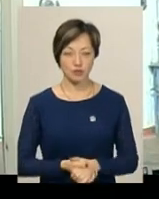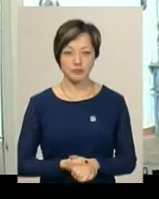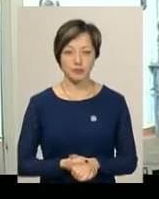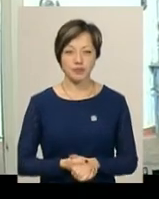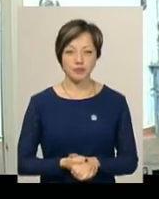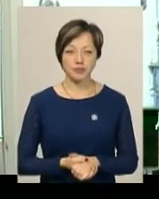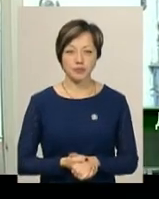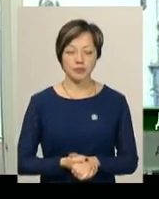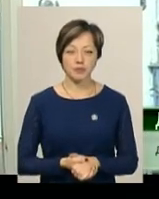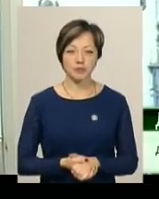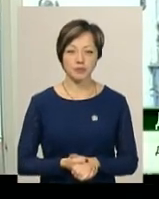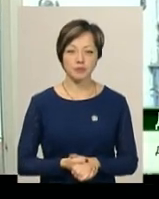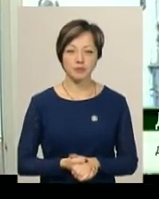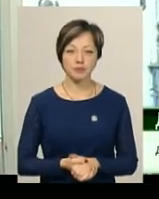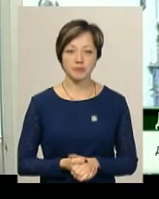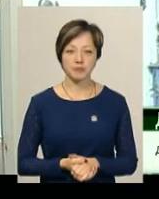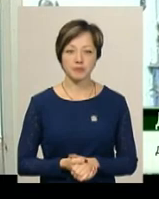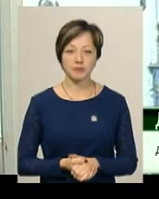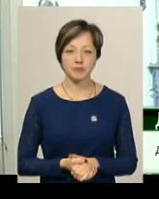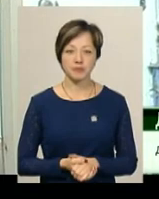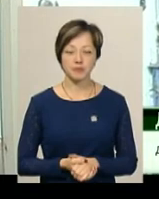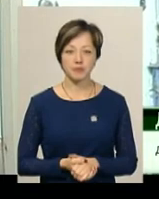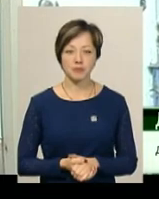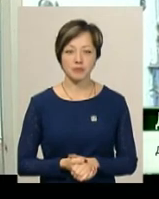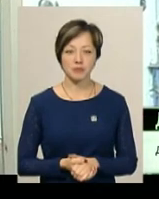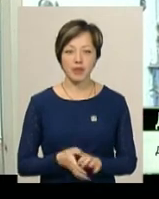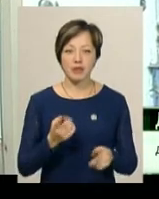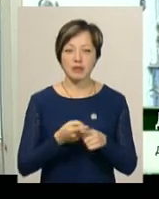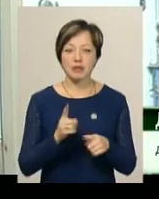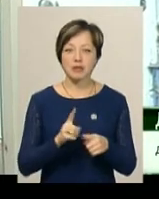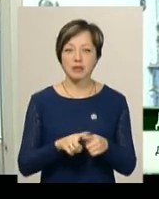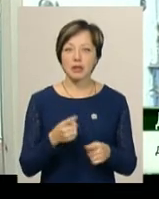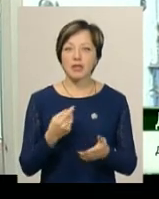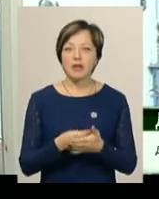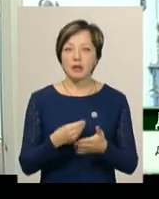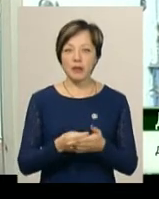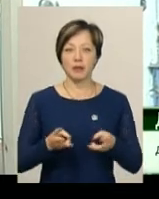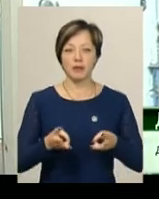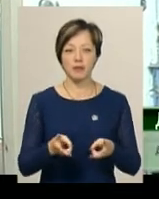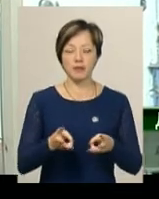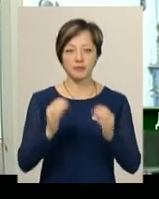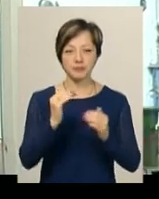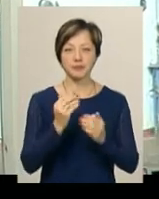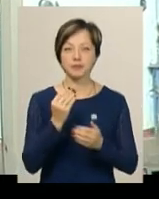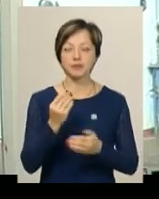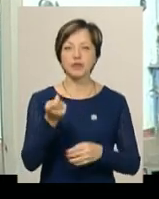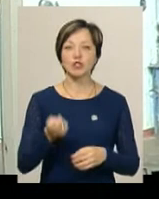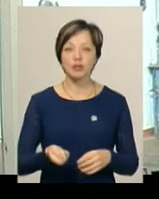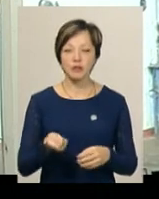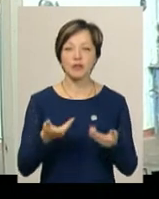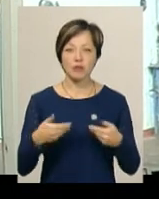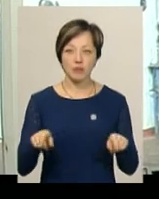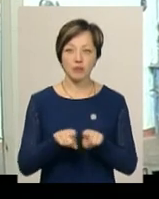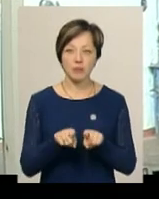Перевага те з вугільною, перше, це саме паливо, вуголь, він дешевше, що в нас. Також ми